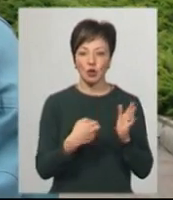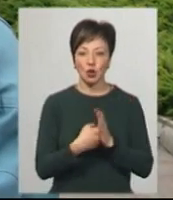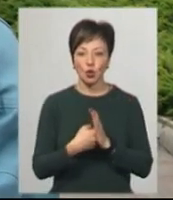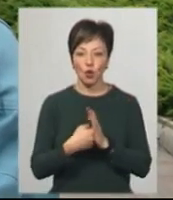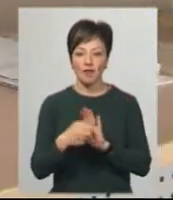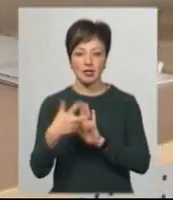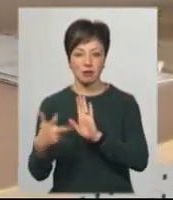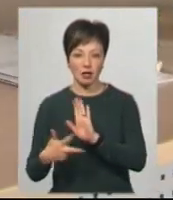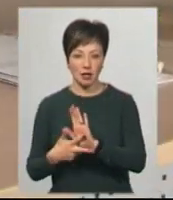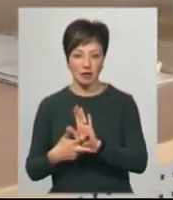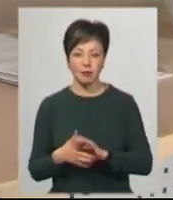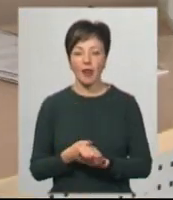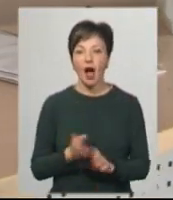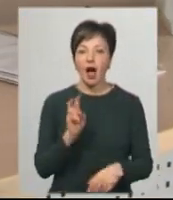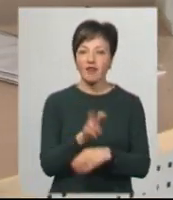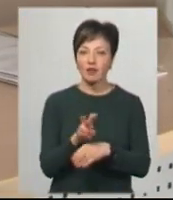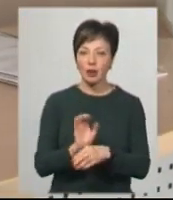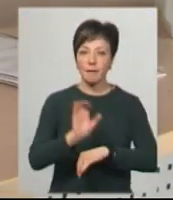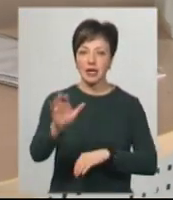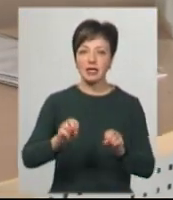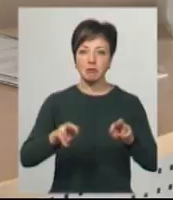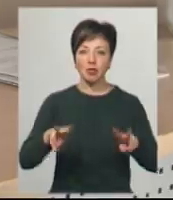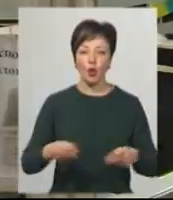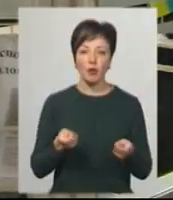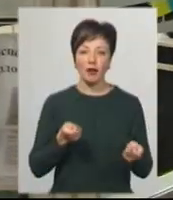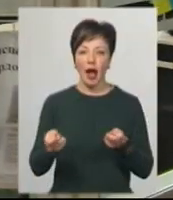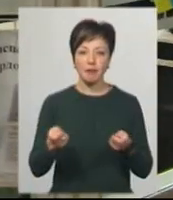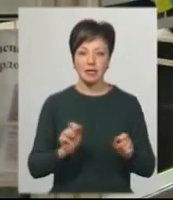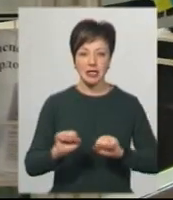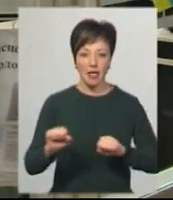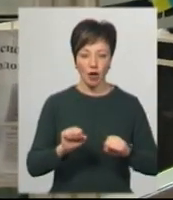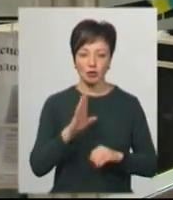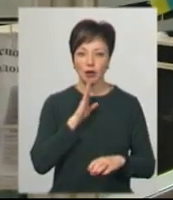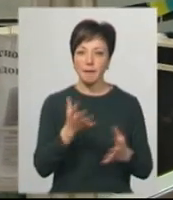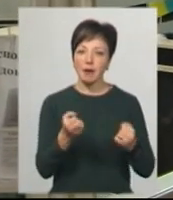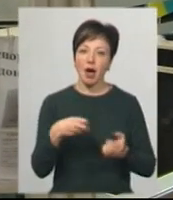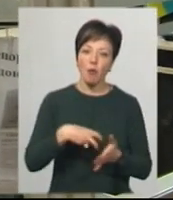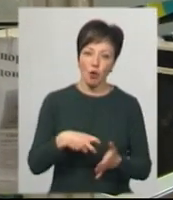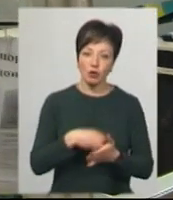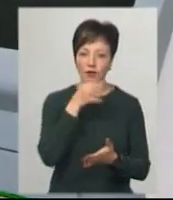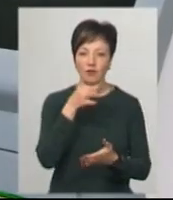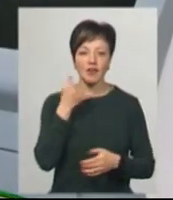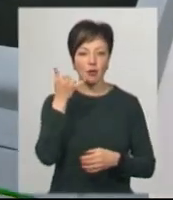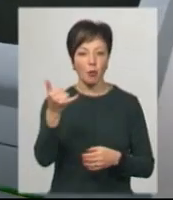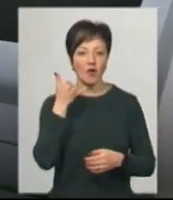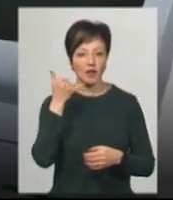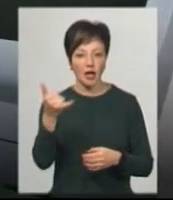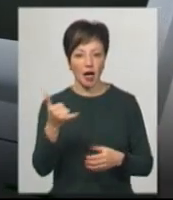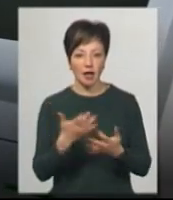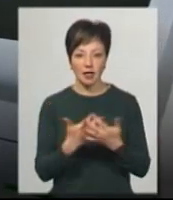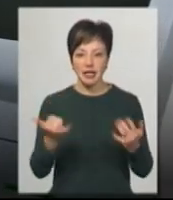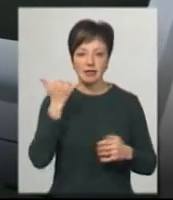18. Відвідувачів направляє до спеціалістів управління адміністратор Ірина. Вона ж приймає пошту та відповідає на дзвінки. Дзвінки